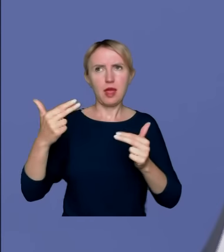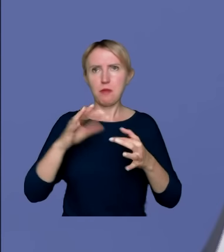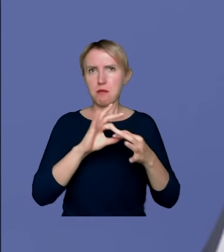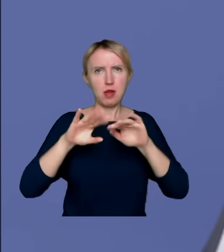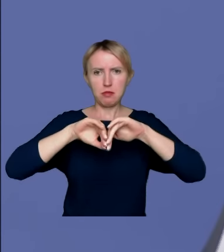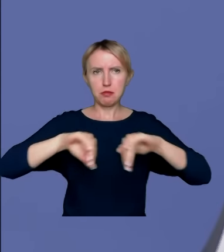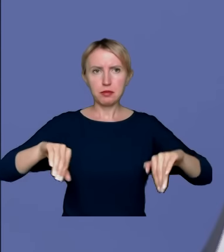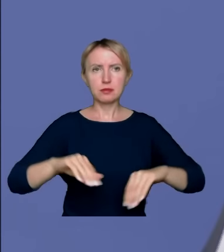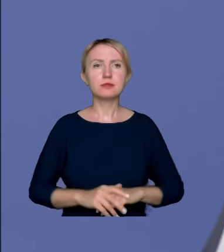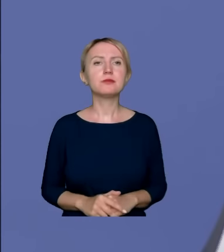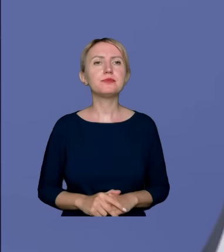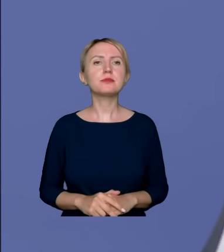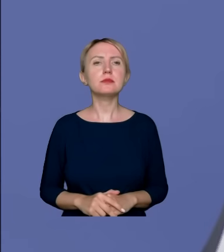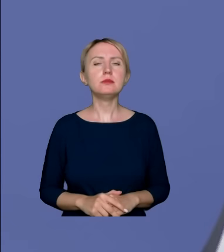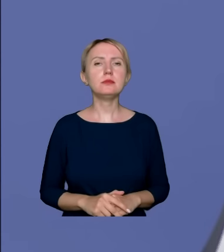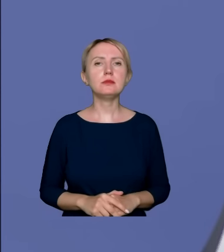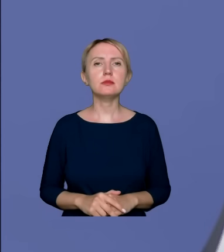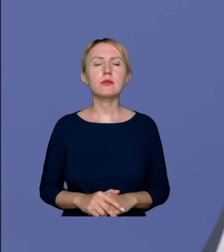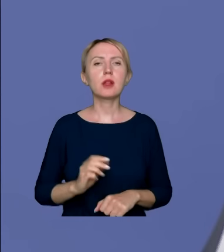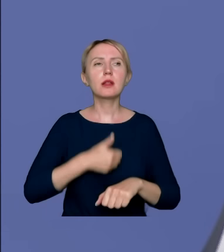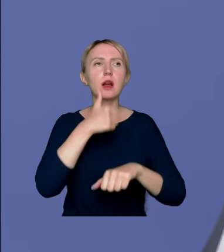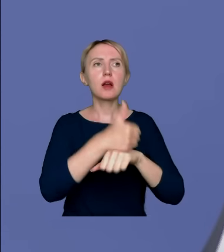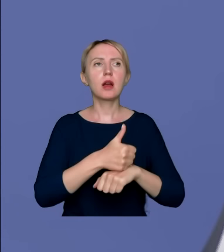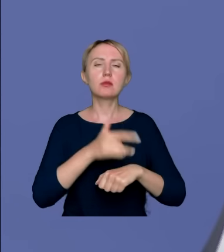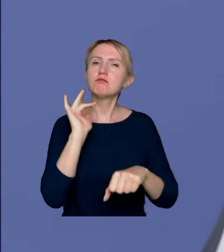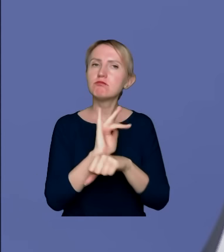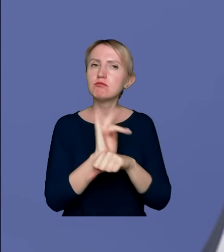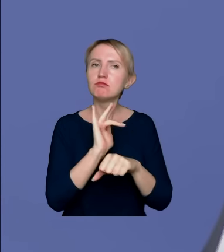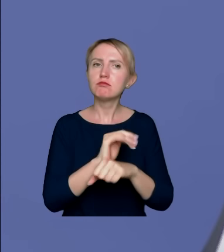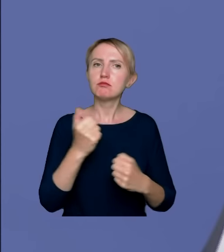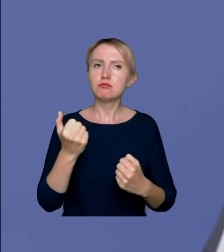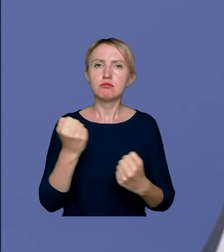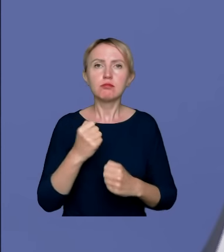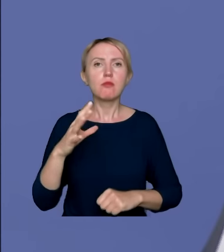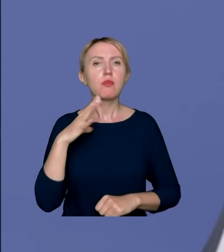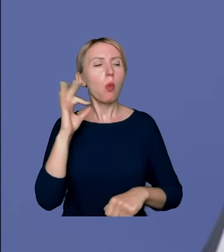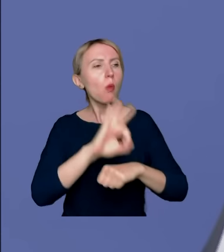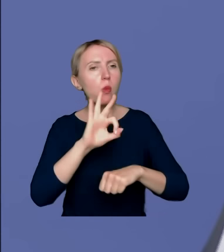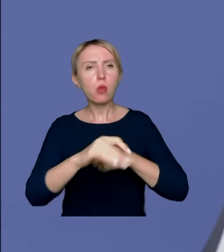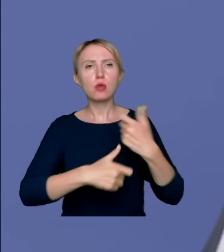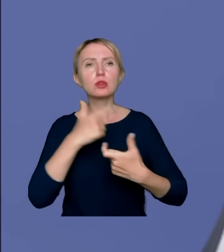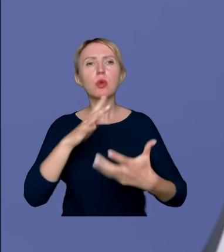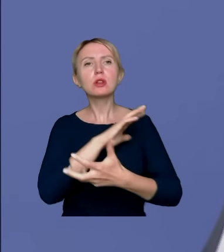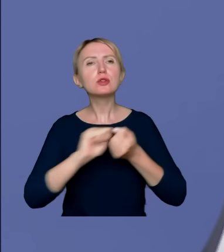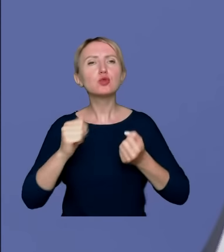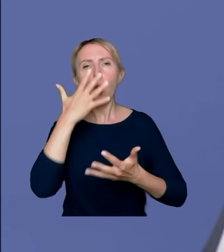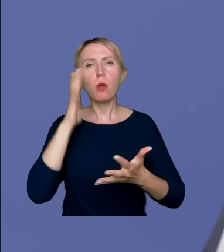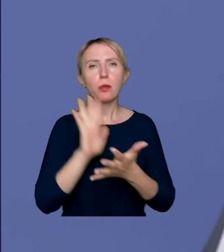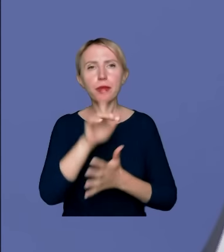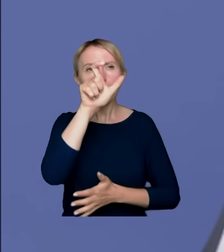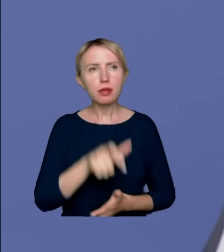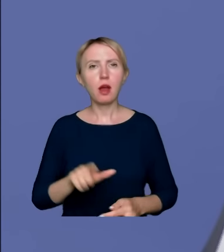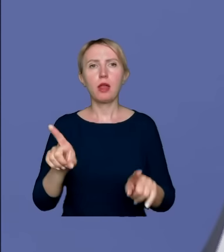element nagonki na przewodniczącego, ale także na Krajową Radę po to, żeby po pierwsze zniszczyć reputację, po drugie żeby